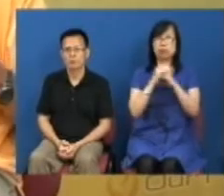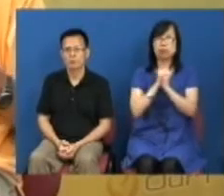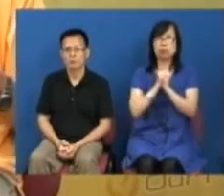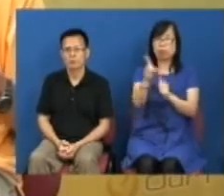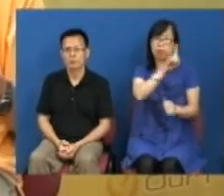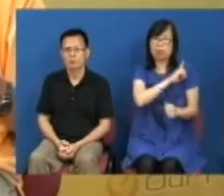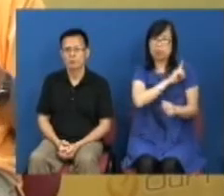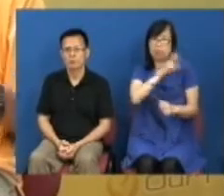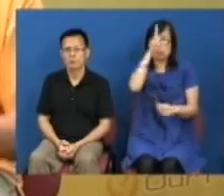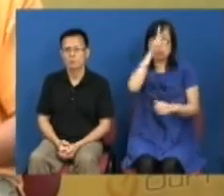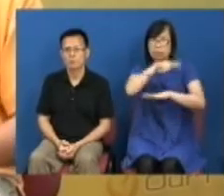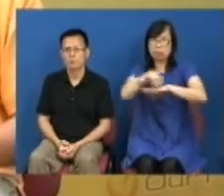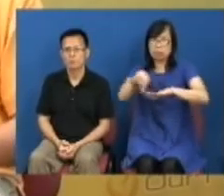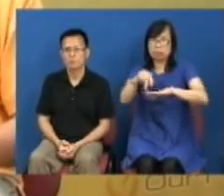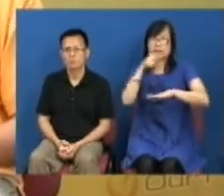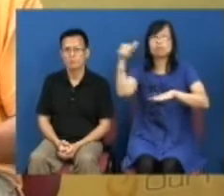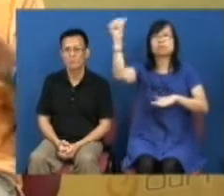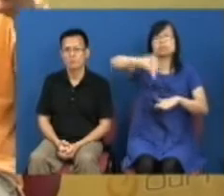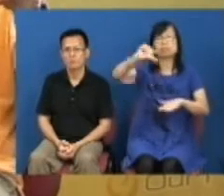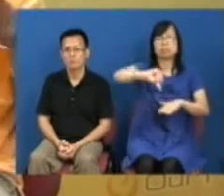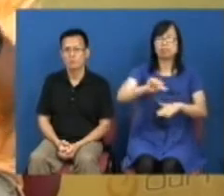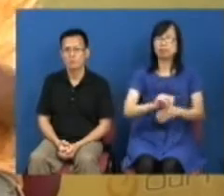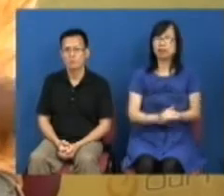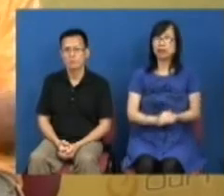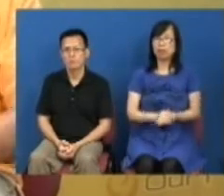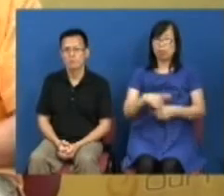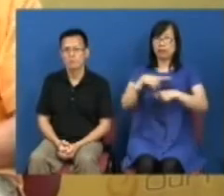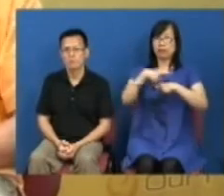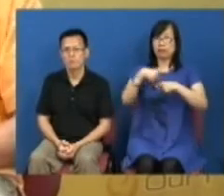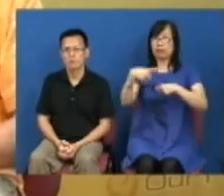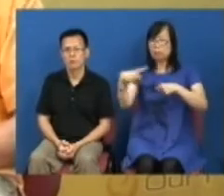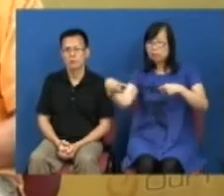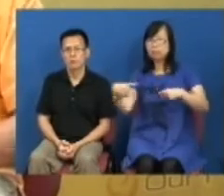他自己施政失误就问责下台所以就是一环扣一环